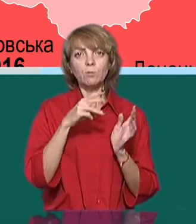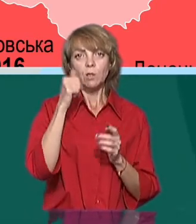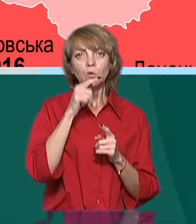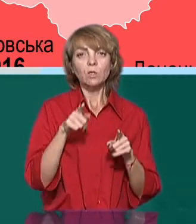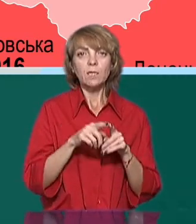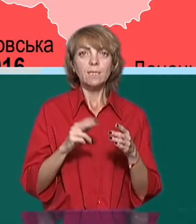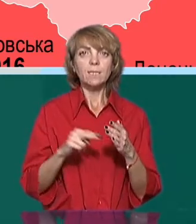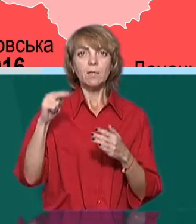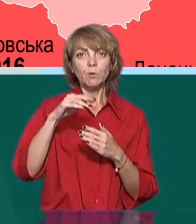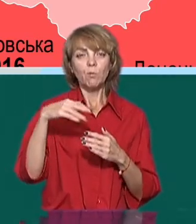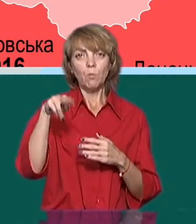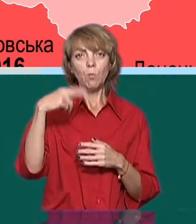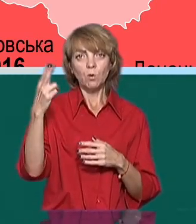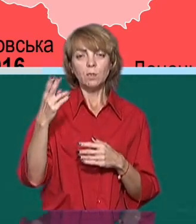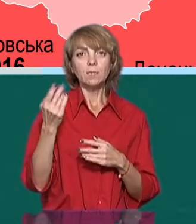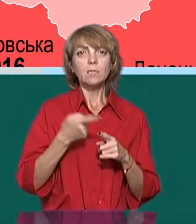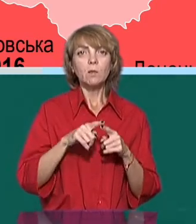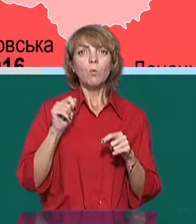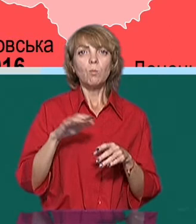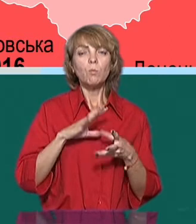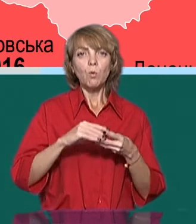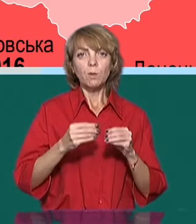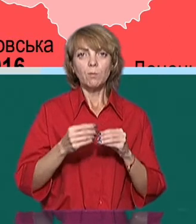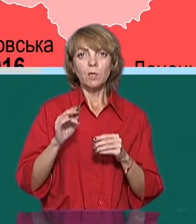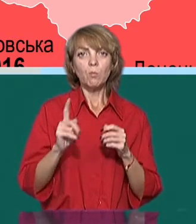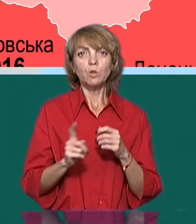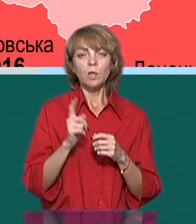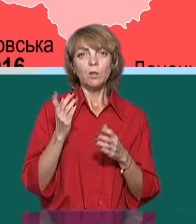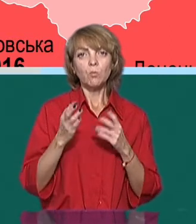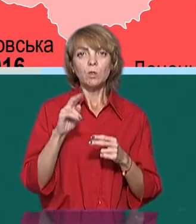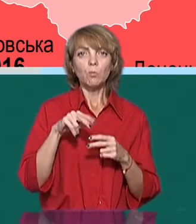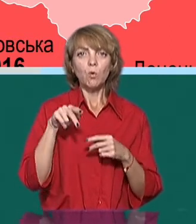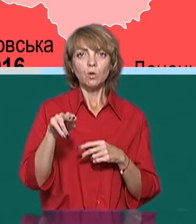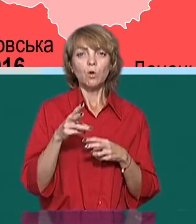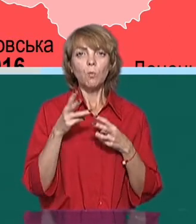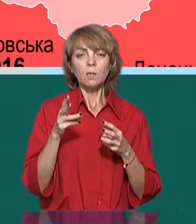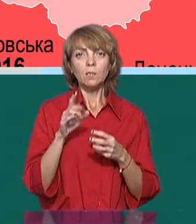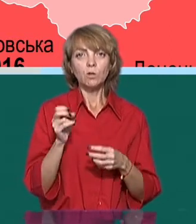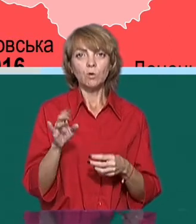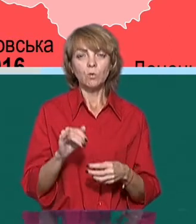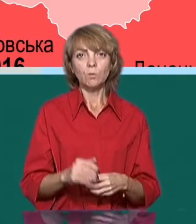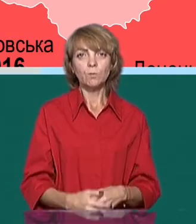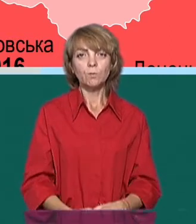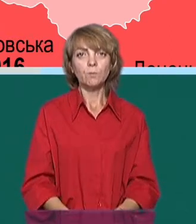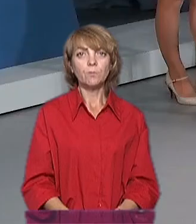стрибнув в борг? І наскільки це може бути проблемою для початку або для проходження опалювального сезону?